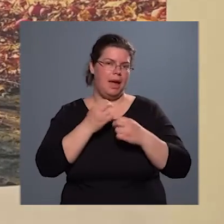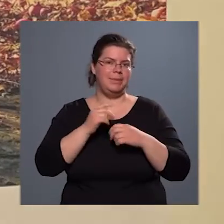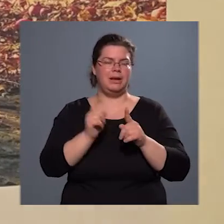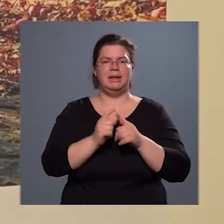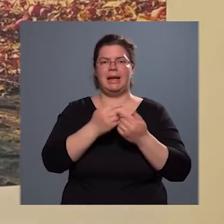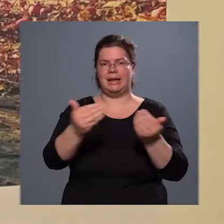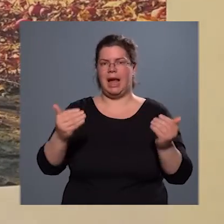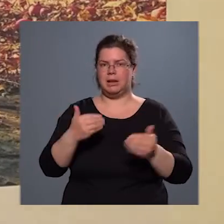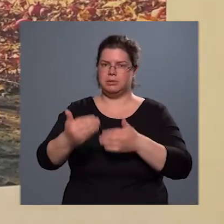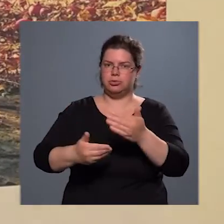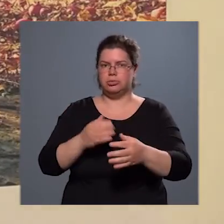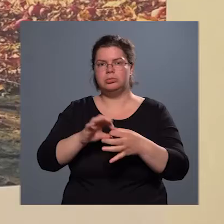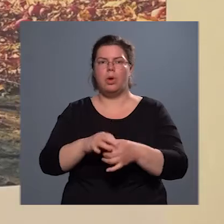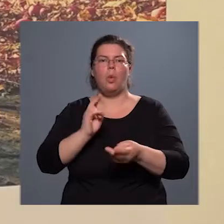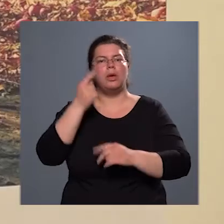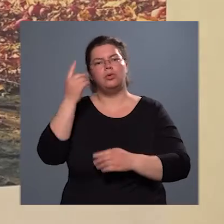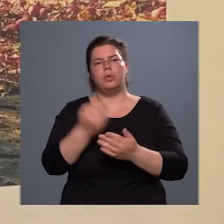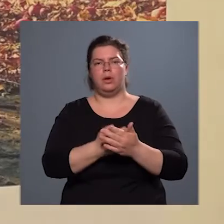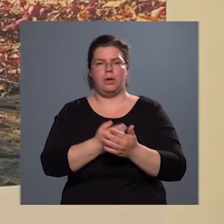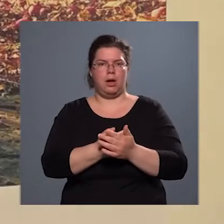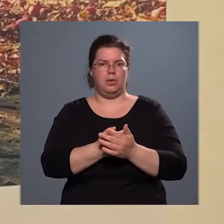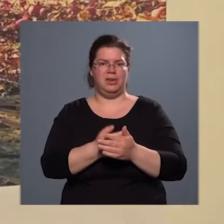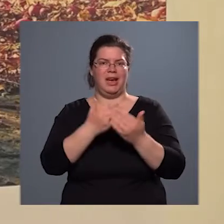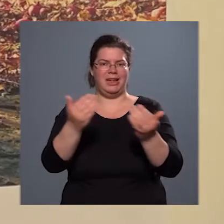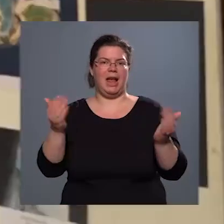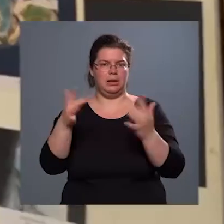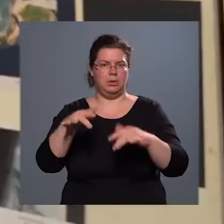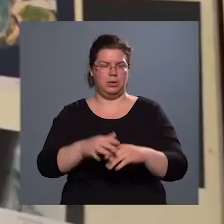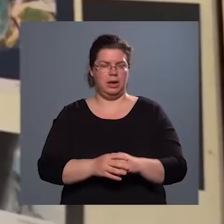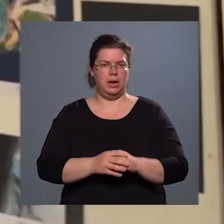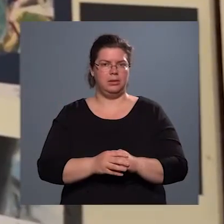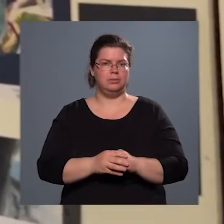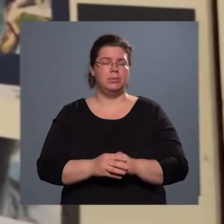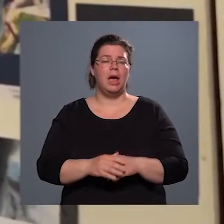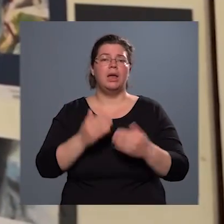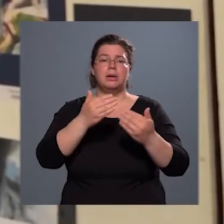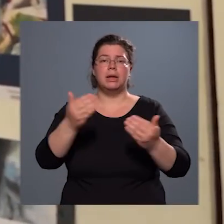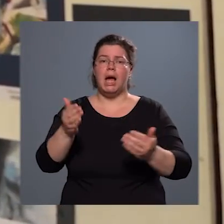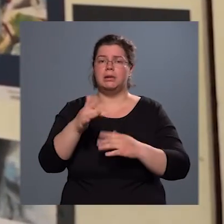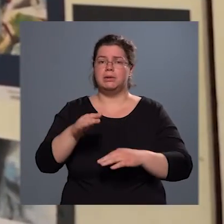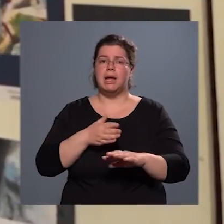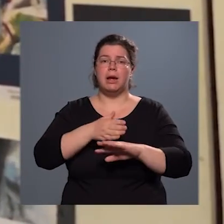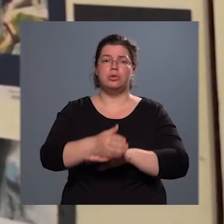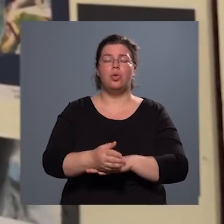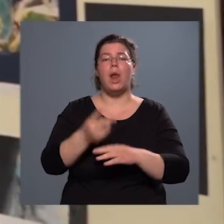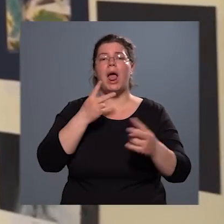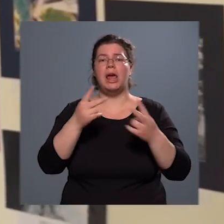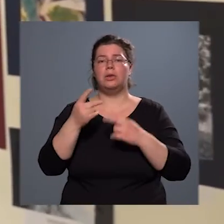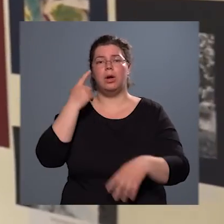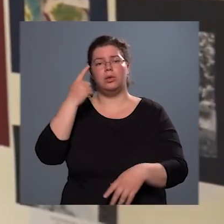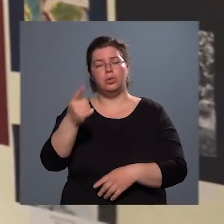nyomán, hogy hogyan tud gazdagodni a kiállítótér? A kiállítótéren túl a látogató tud nagyon